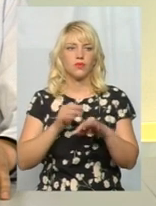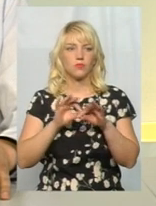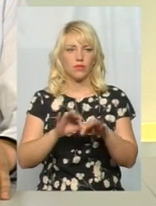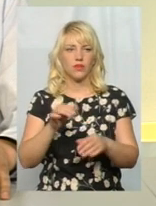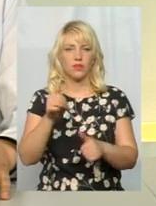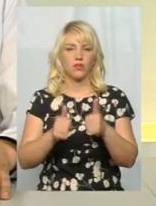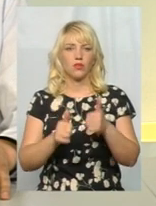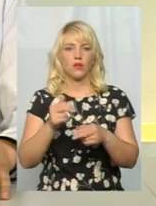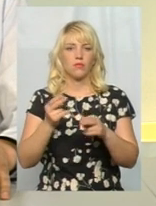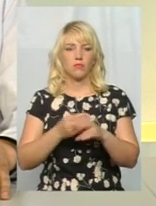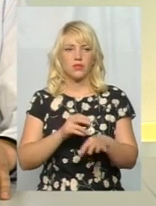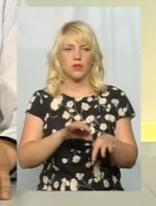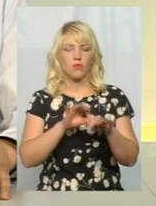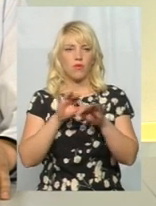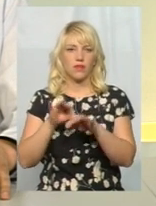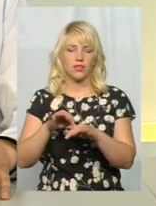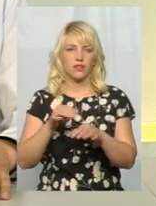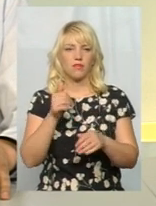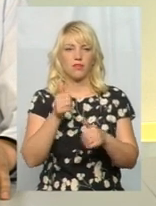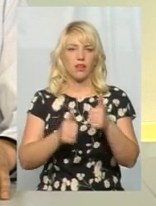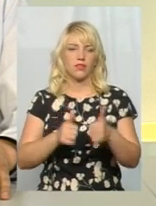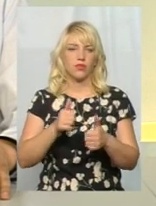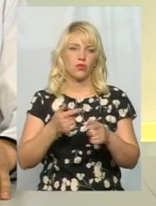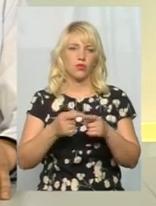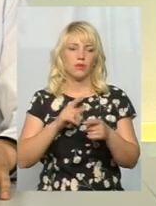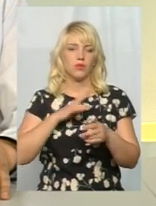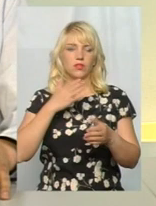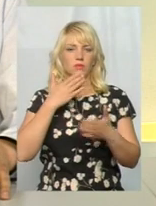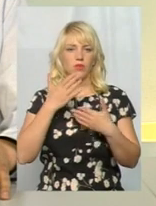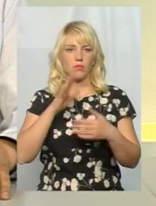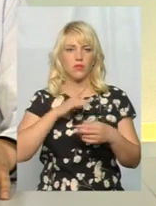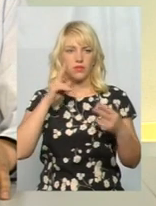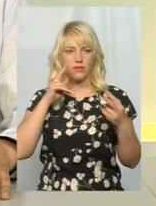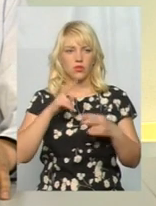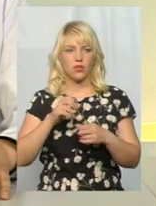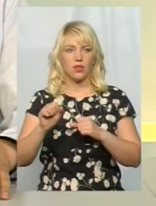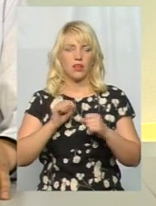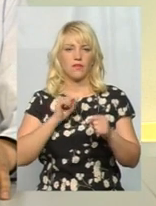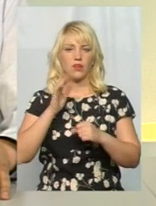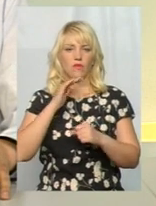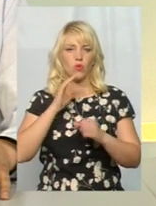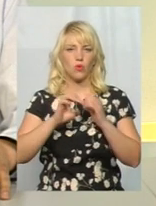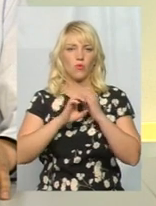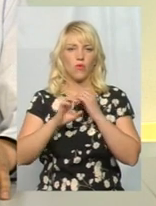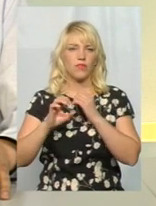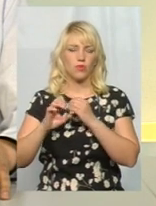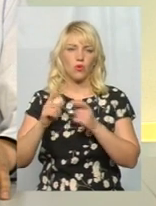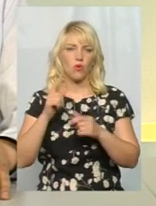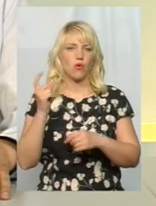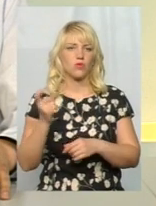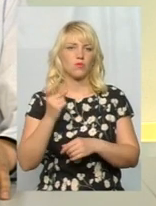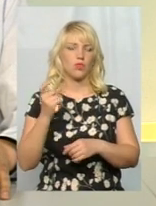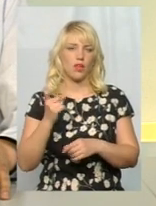конкурсу, без проведення тендеру. Сьогодні я спілкувалася, ви були свідком з керівником будопровідного господарства, з паном